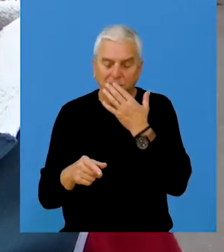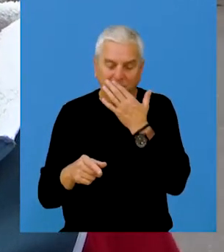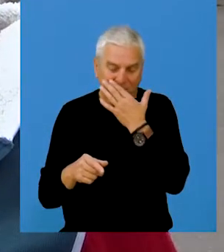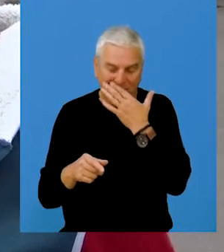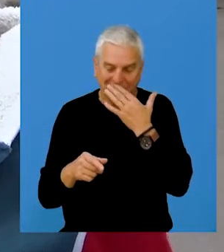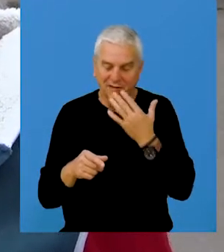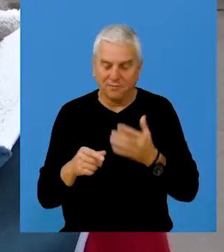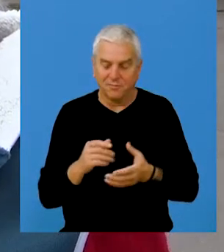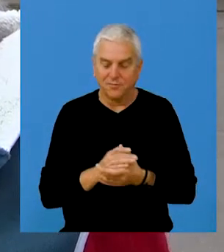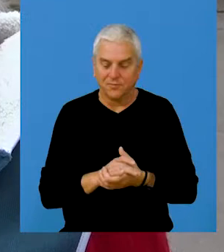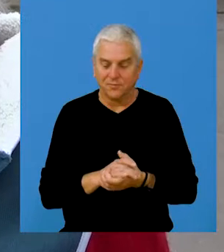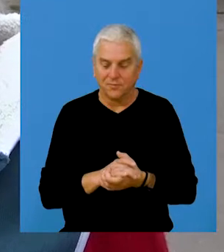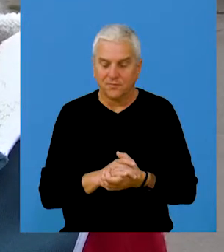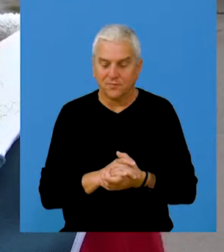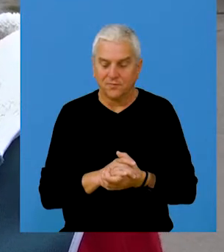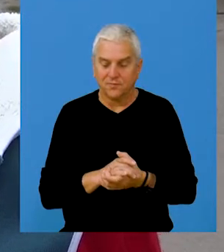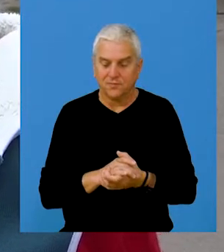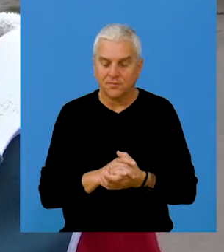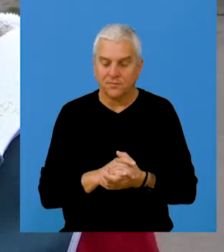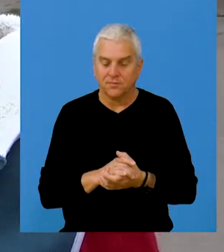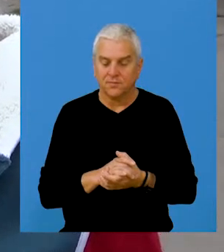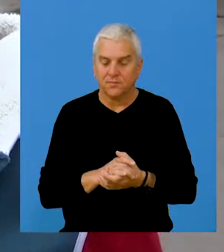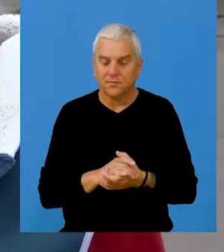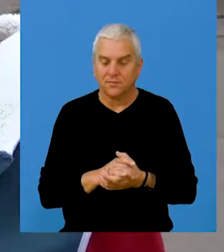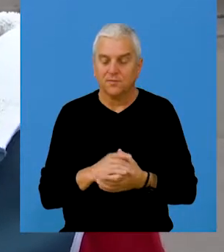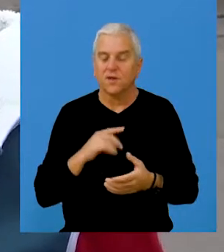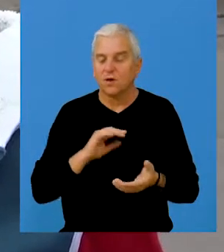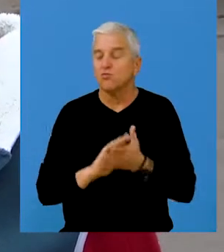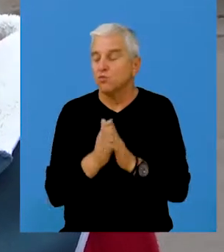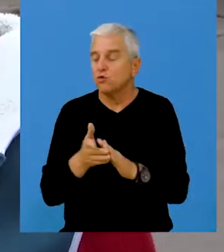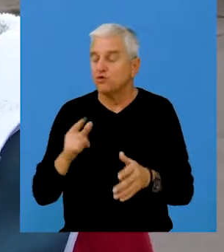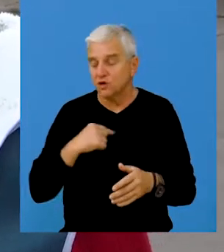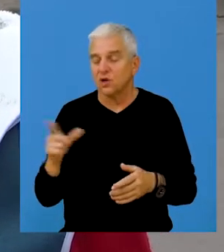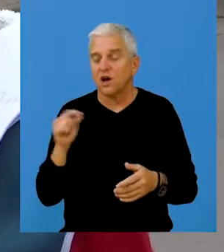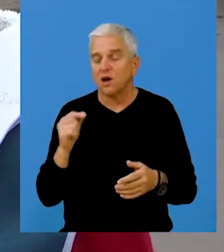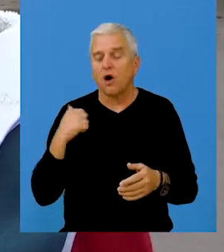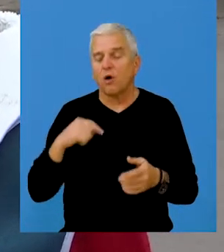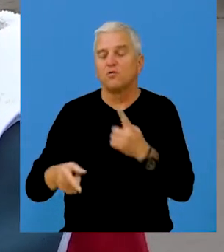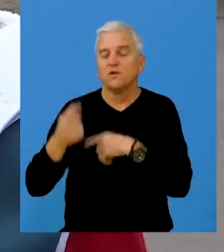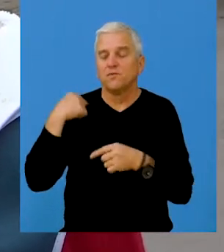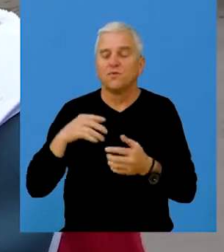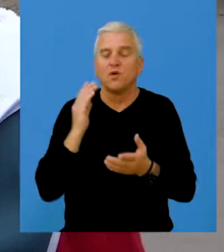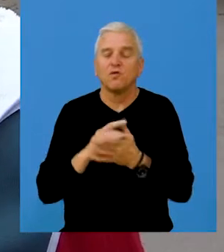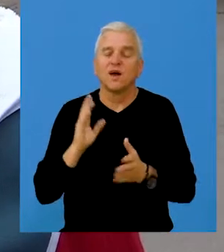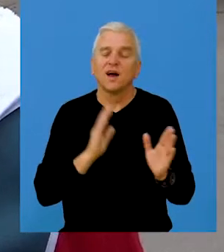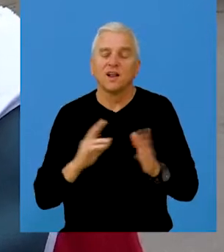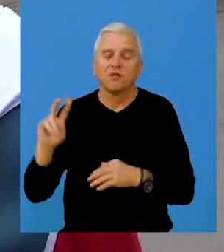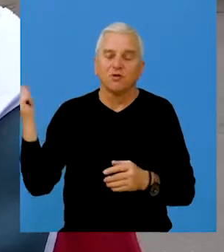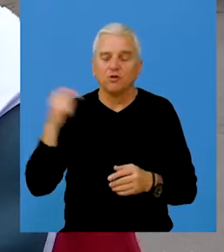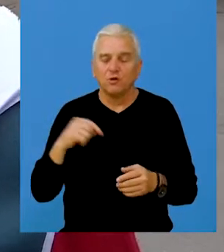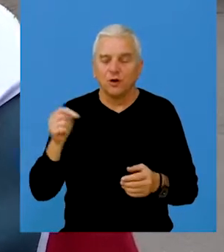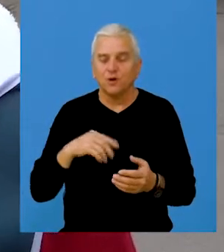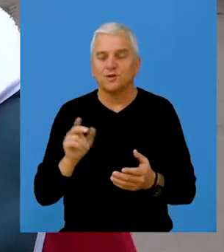ovog, i muži i ja toliko godina i uvek se